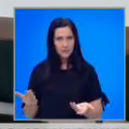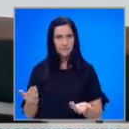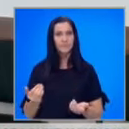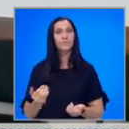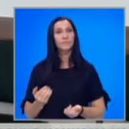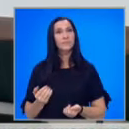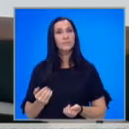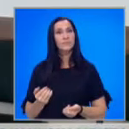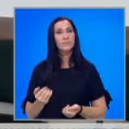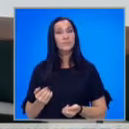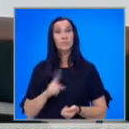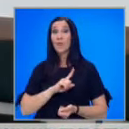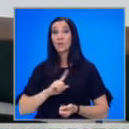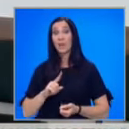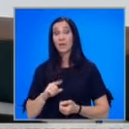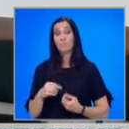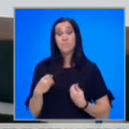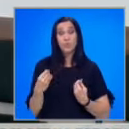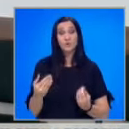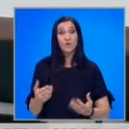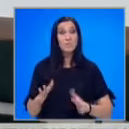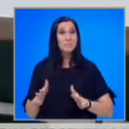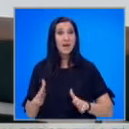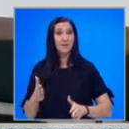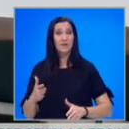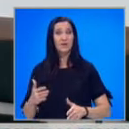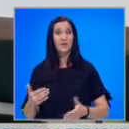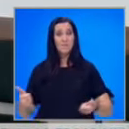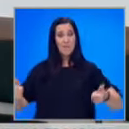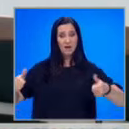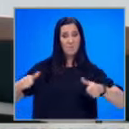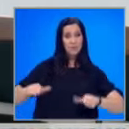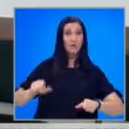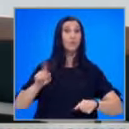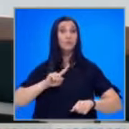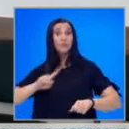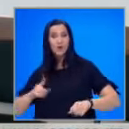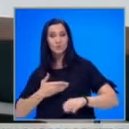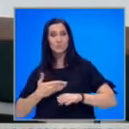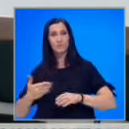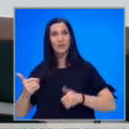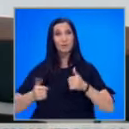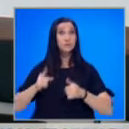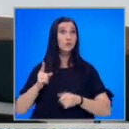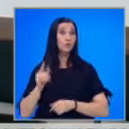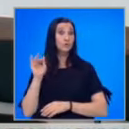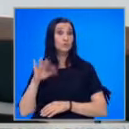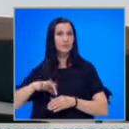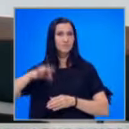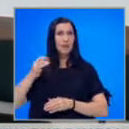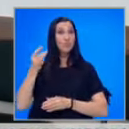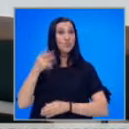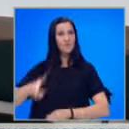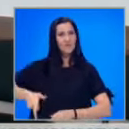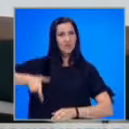и да не позволим някаква дестабилизация, докато бъде проведен конкурс, на който ще бъде избран нов